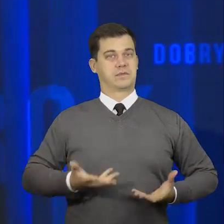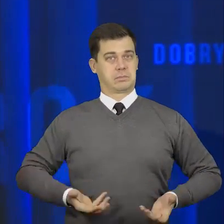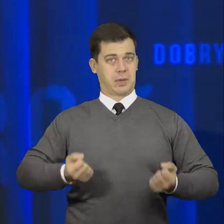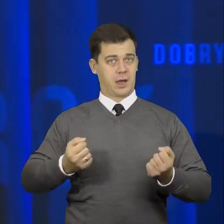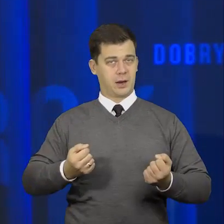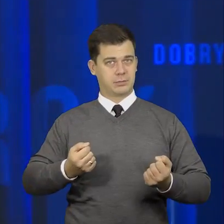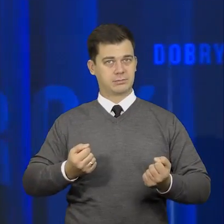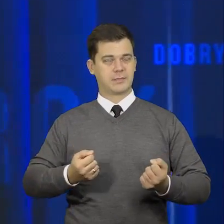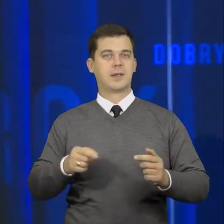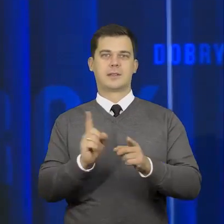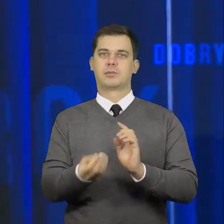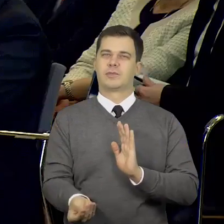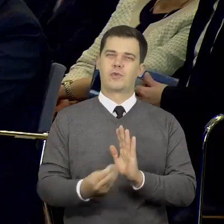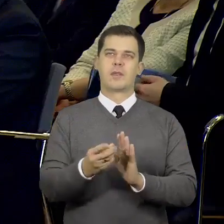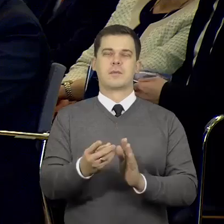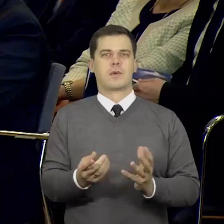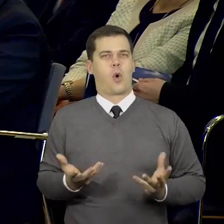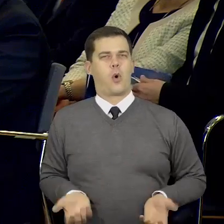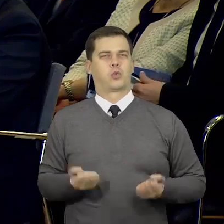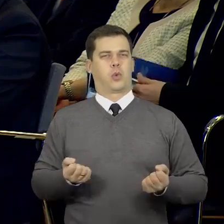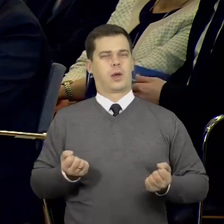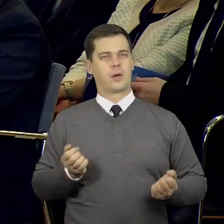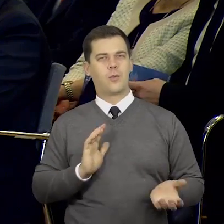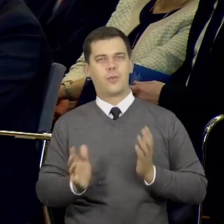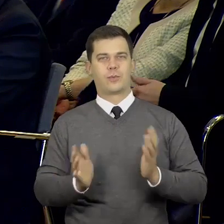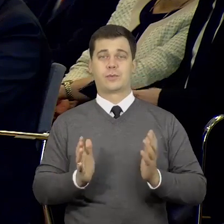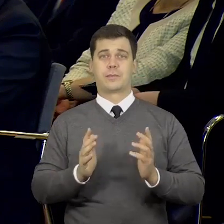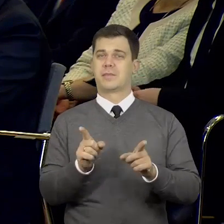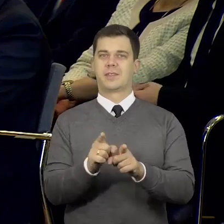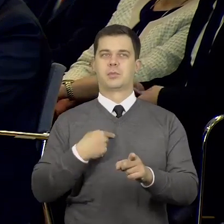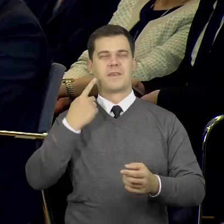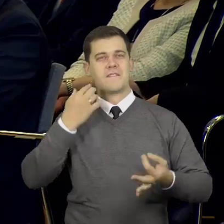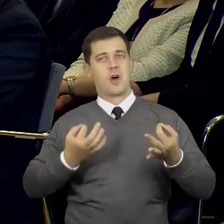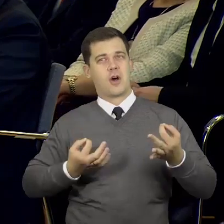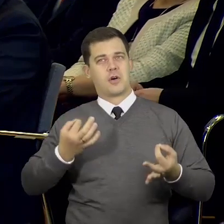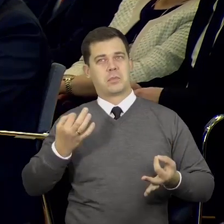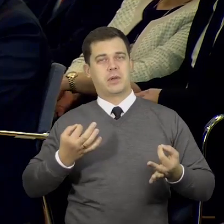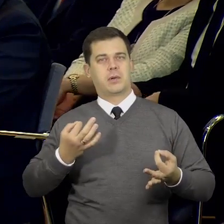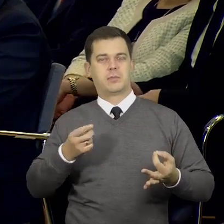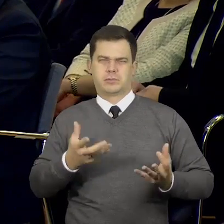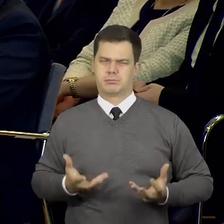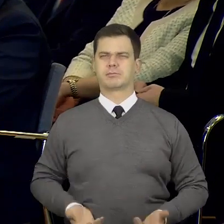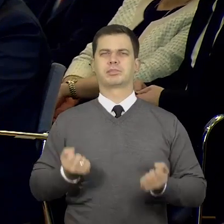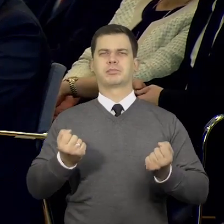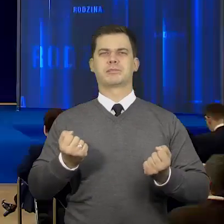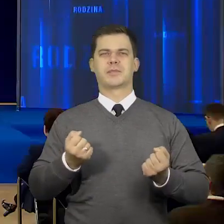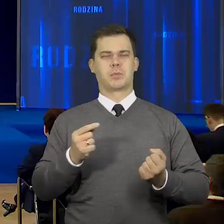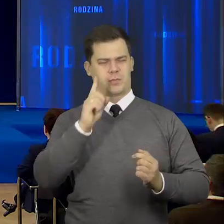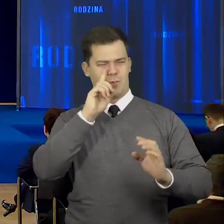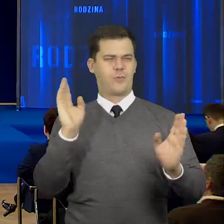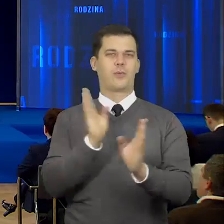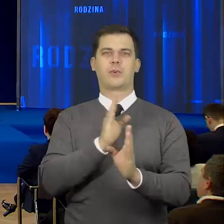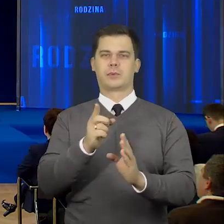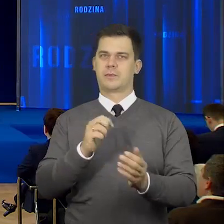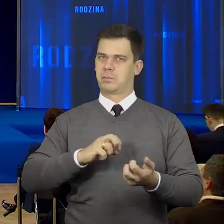którzy nas wspierali, dodawali otuchy i nie pozwalali zwątpić wtedy, kiedy